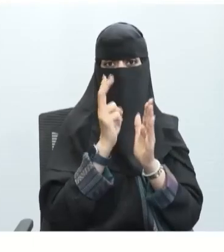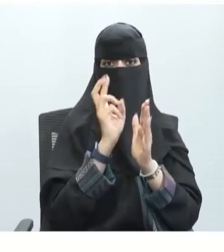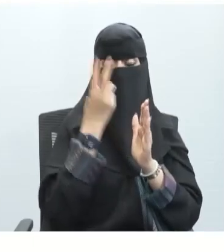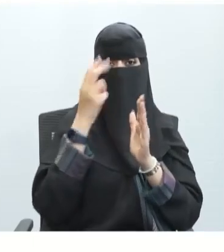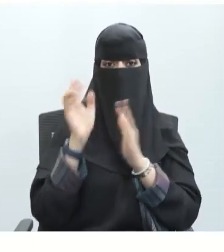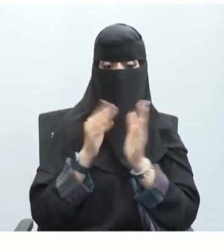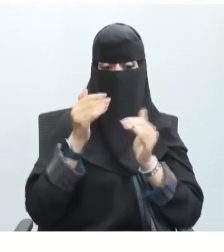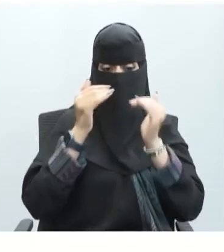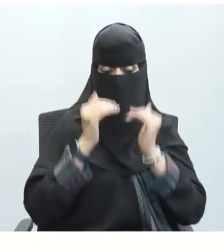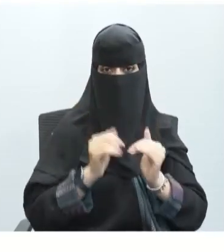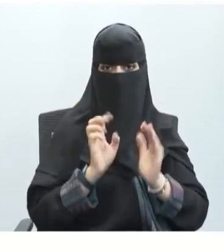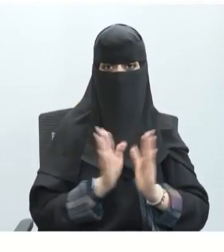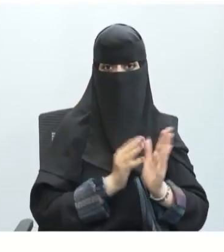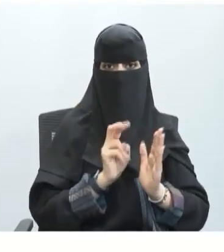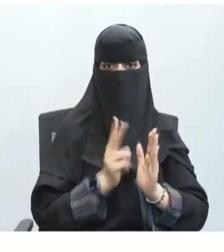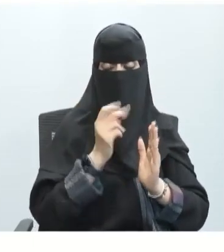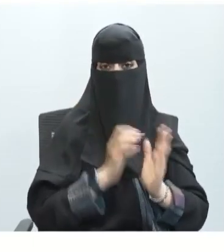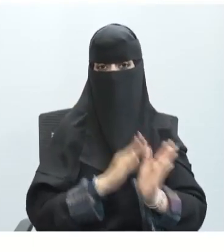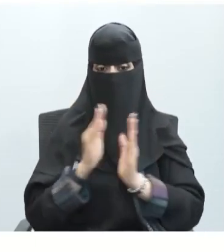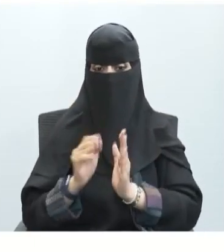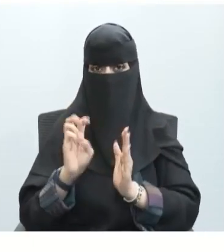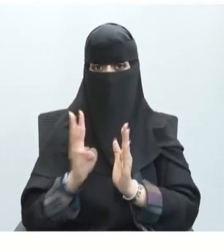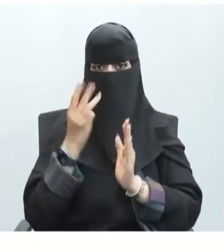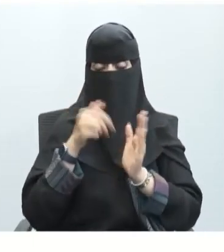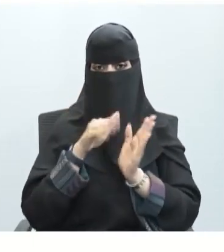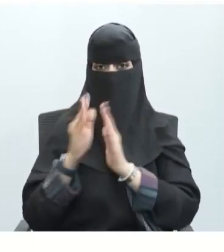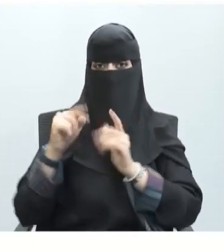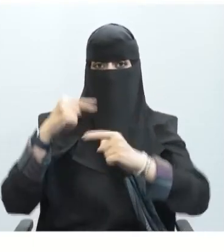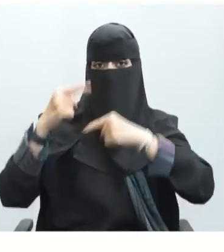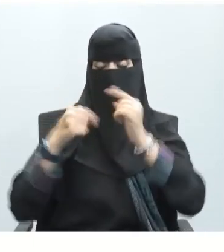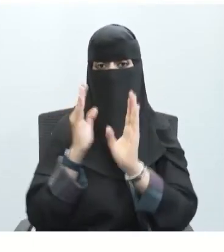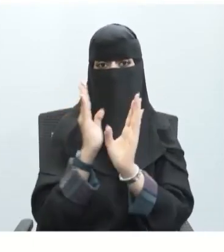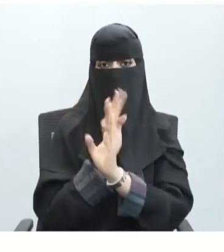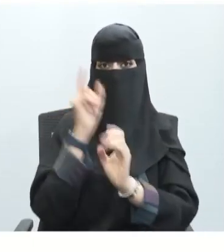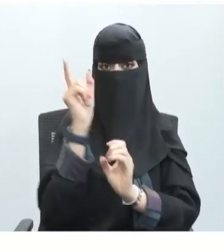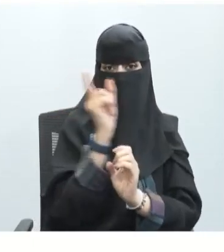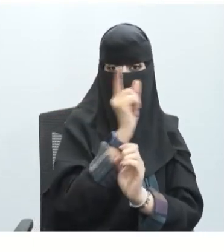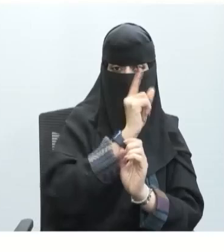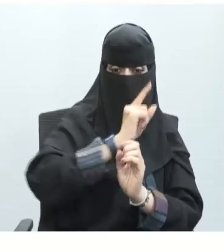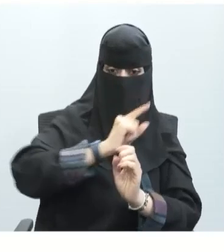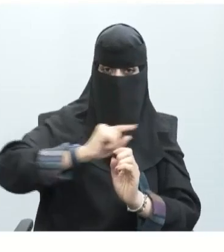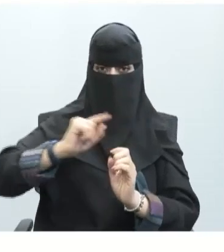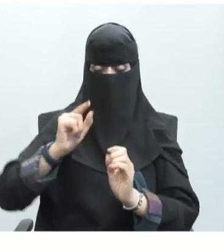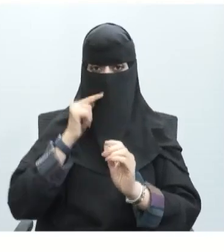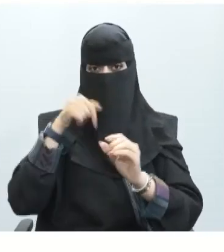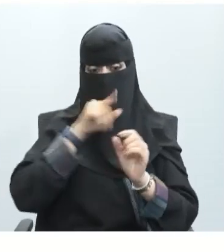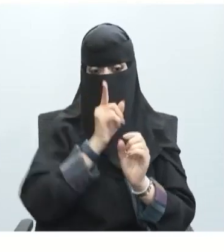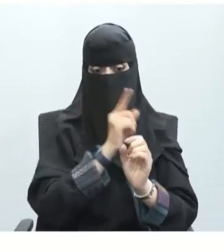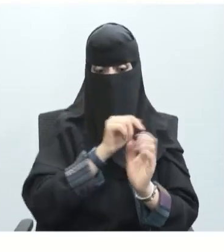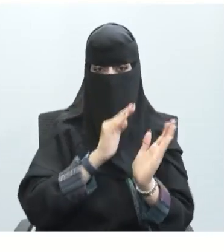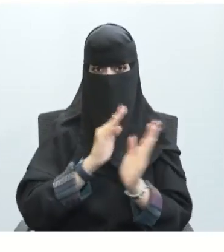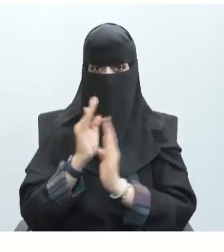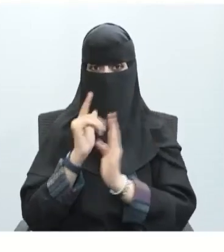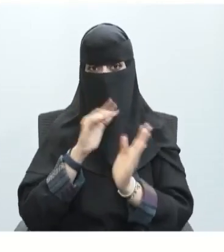السفلة انتقلت من الجزء الثاني إلى الجزء الثالث وبعملية معاكسة عندما تغادر أيونات الصوديوم هذه المنطقة للمنطقة